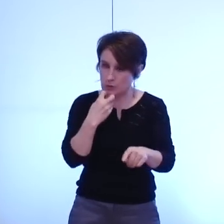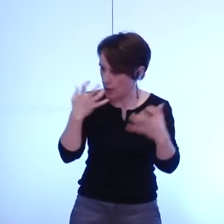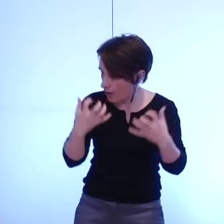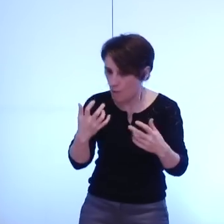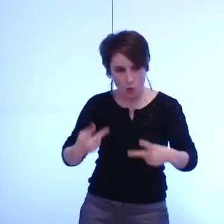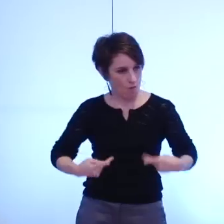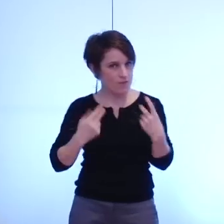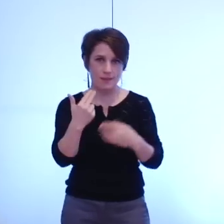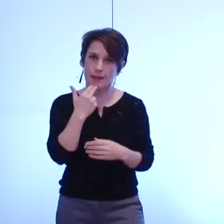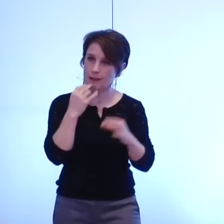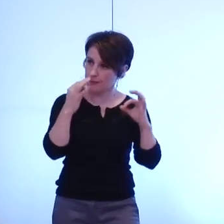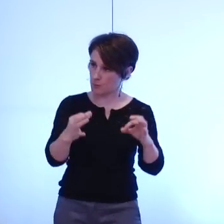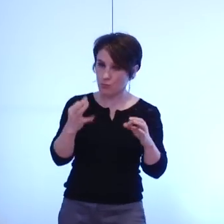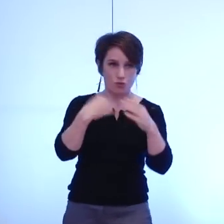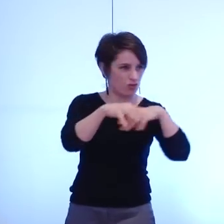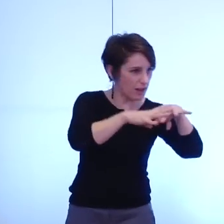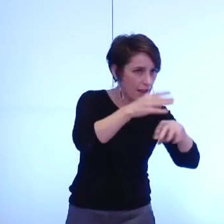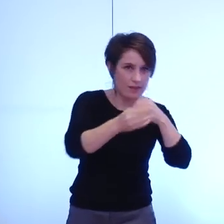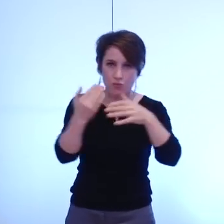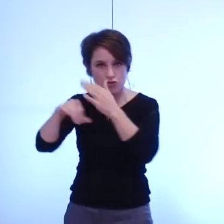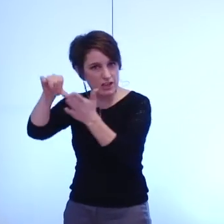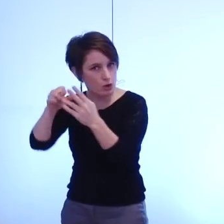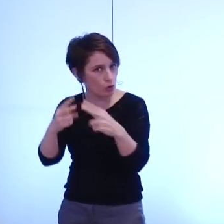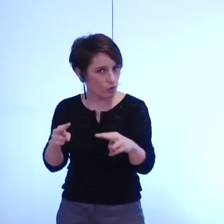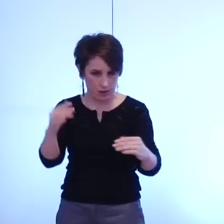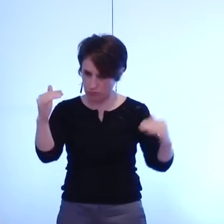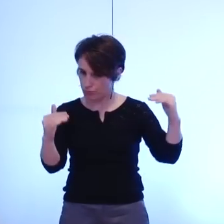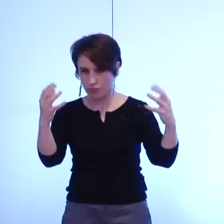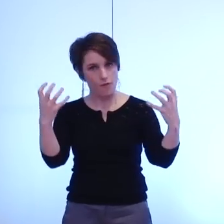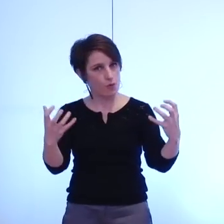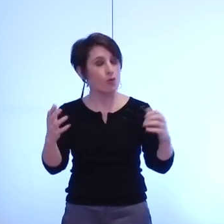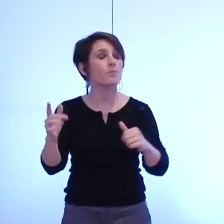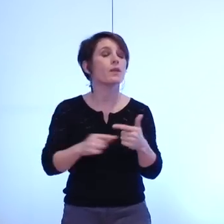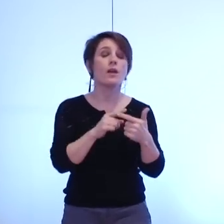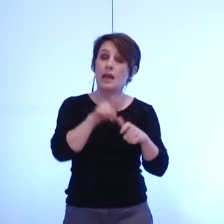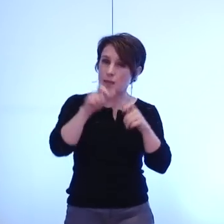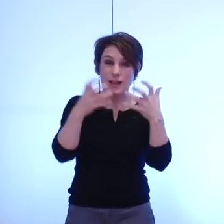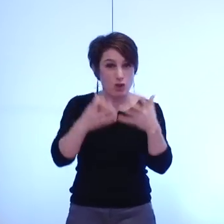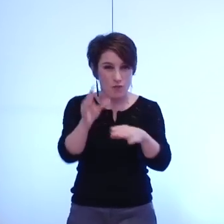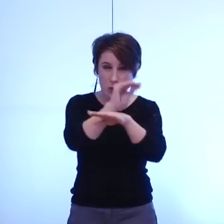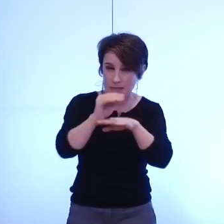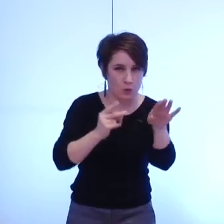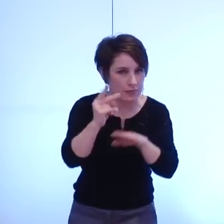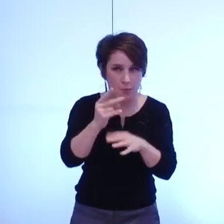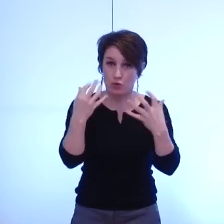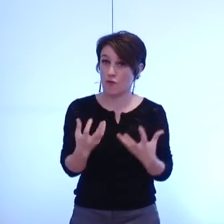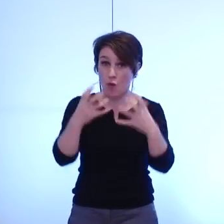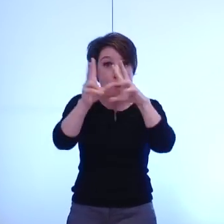au centre-ville et dans les quartiers ils veulent améliorer la propreté et la sûreté de'espace public